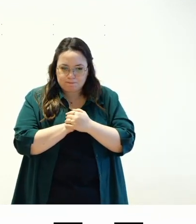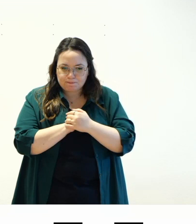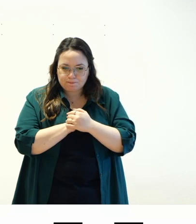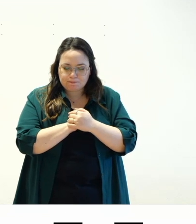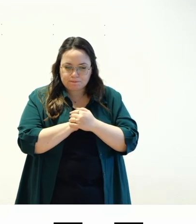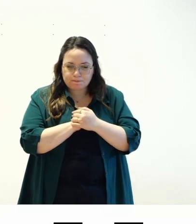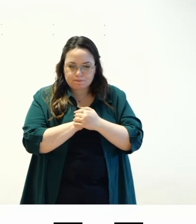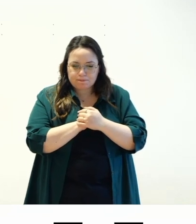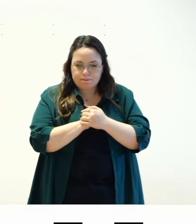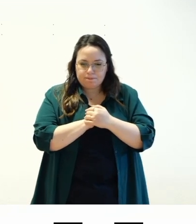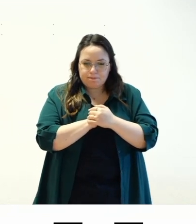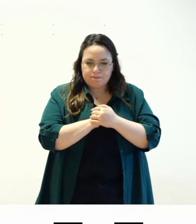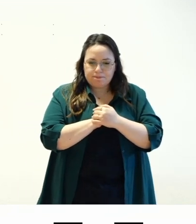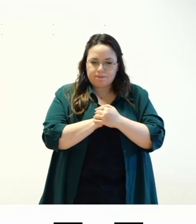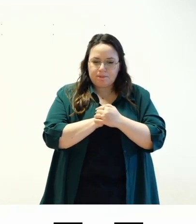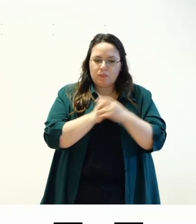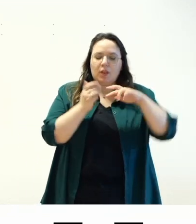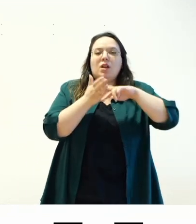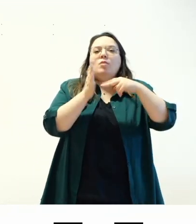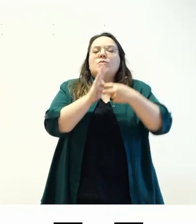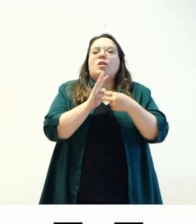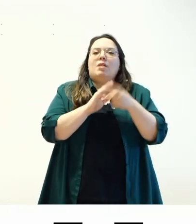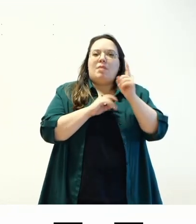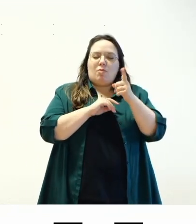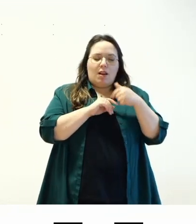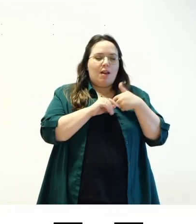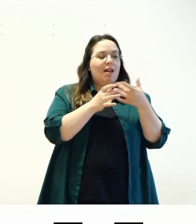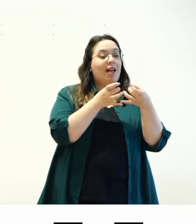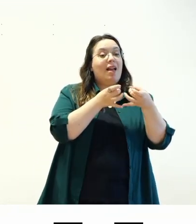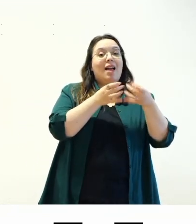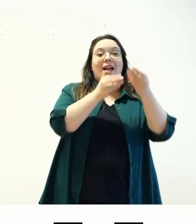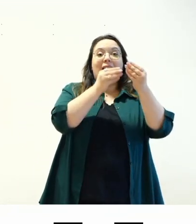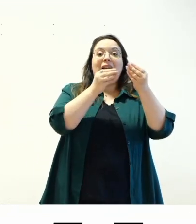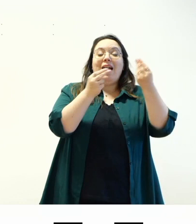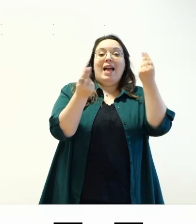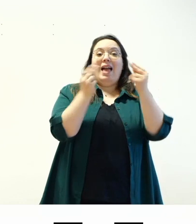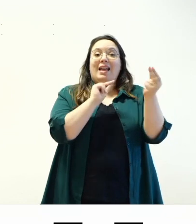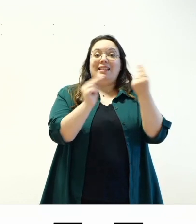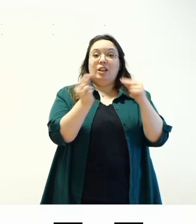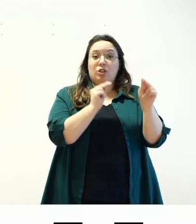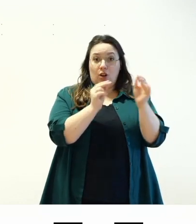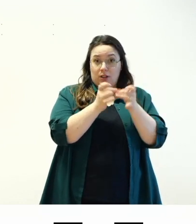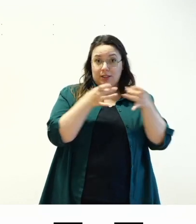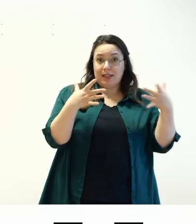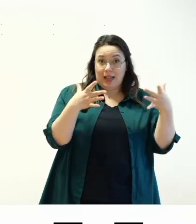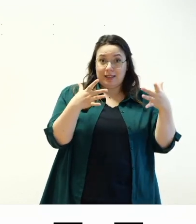i temi l'editor classico soprattutto all'inizio era molto più accessibile rispetto all'editor a blocchi e